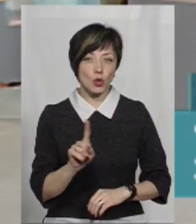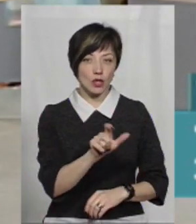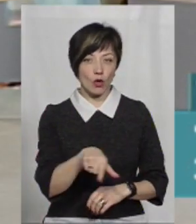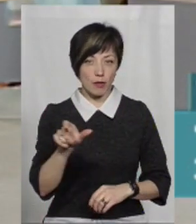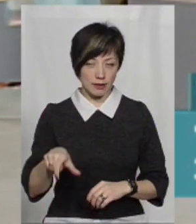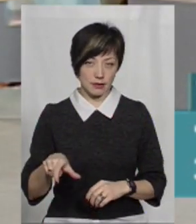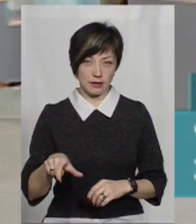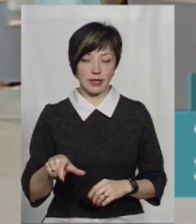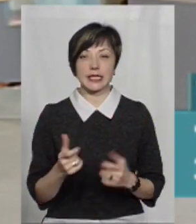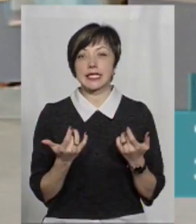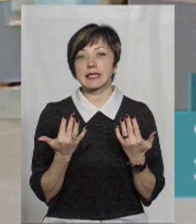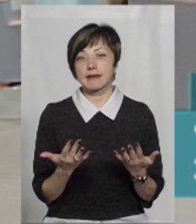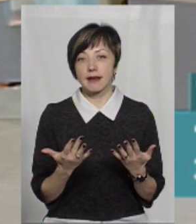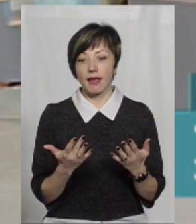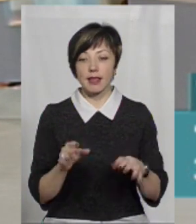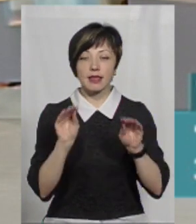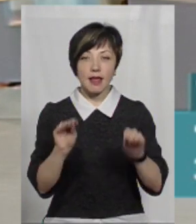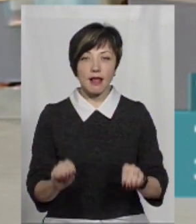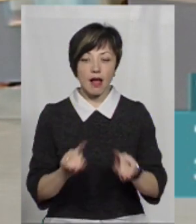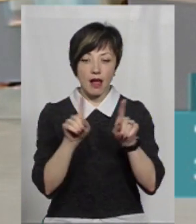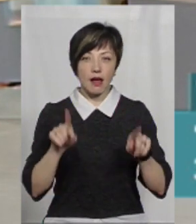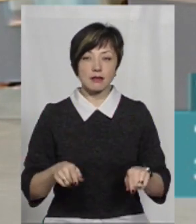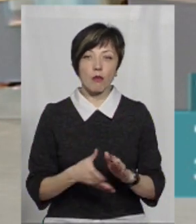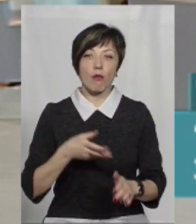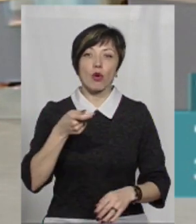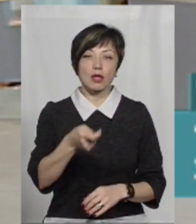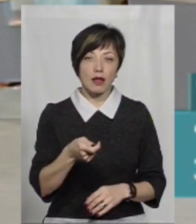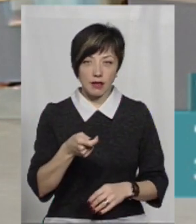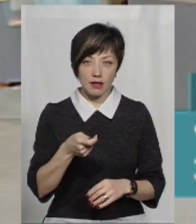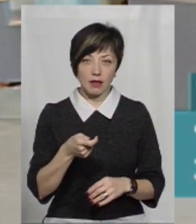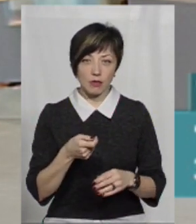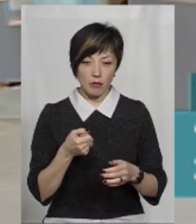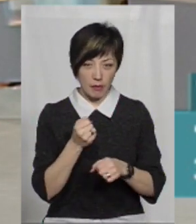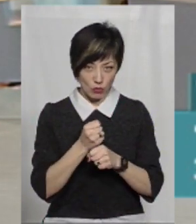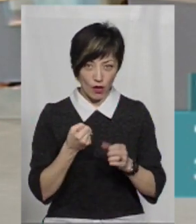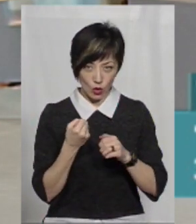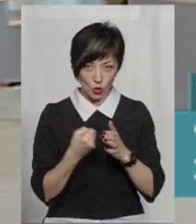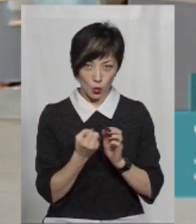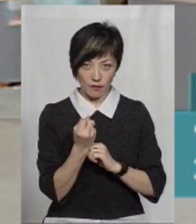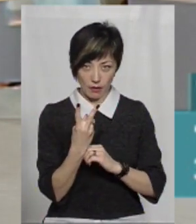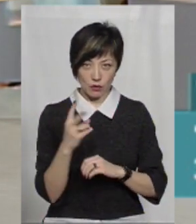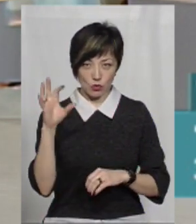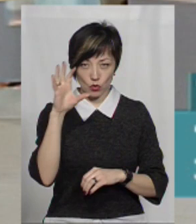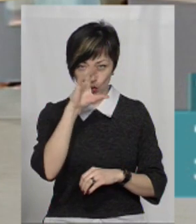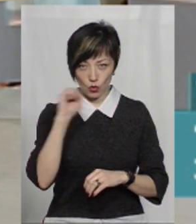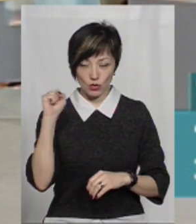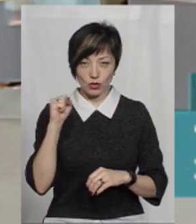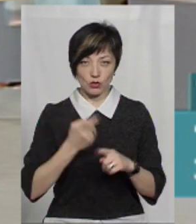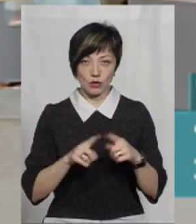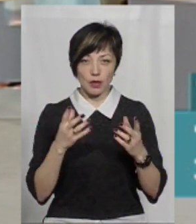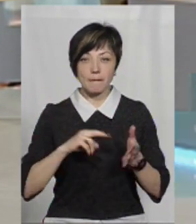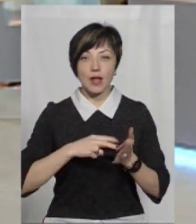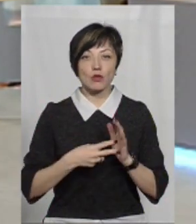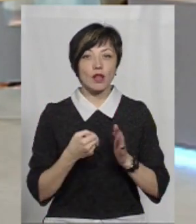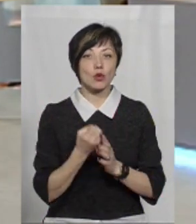громадянин. Скільки декларацій подали на митний пост? Працювали ж до опівночі того дня? Планували